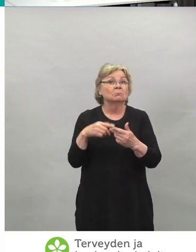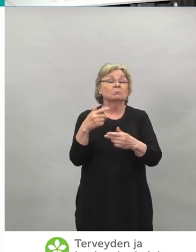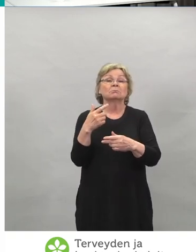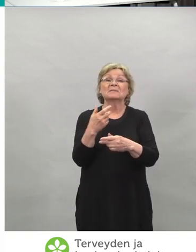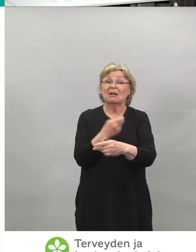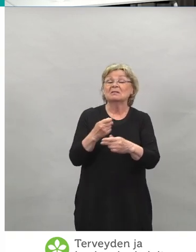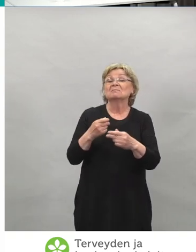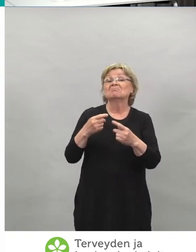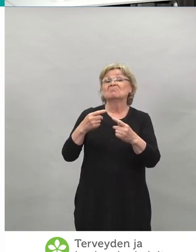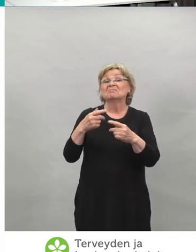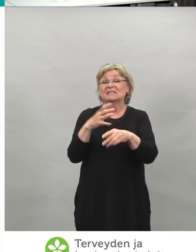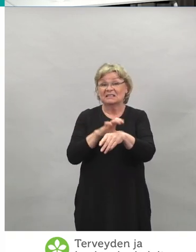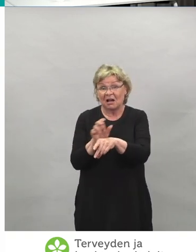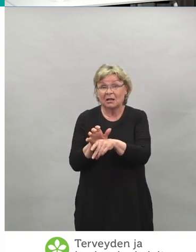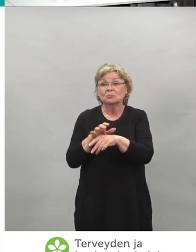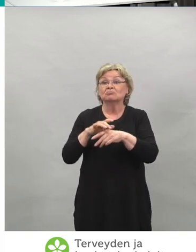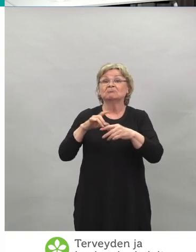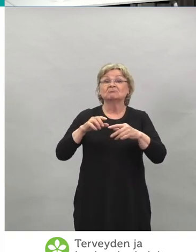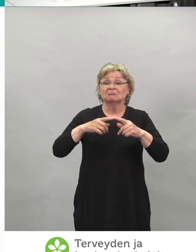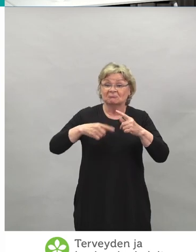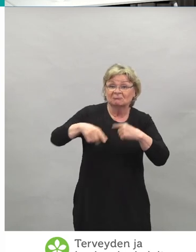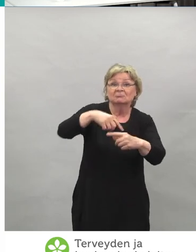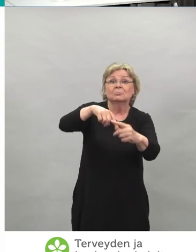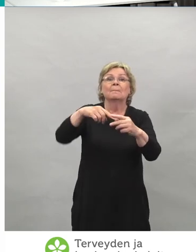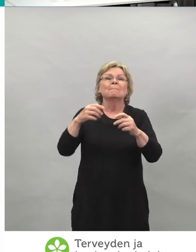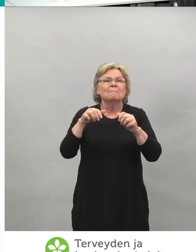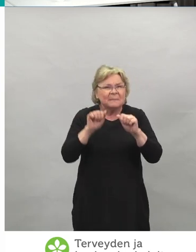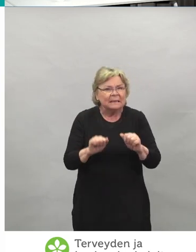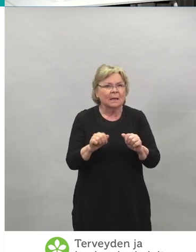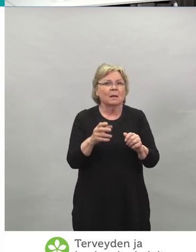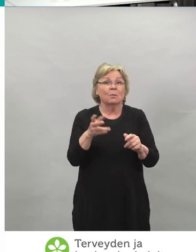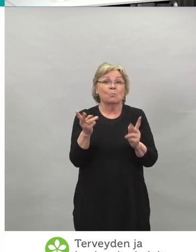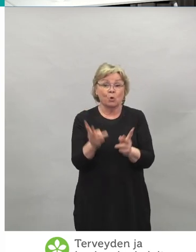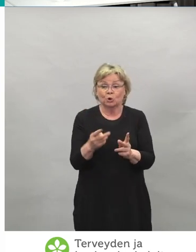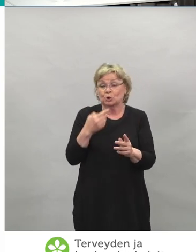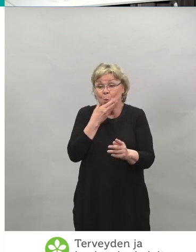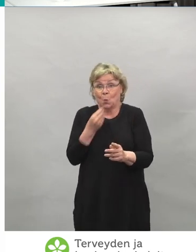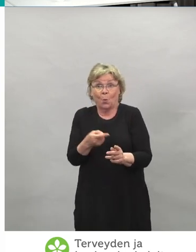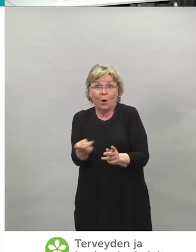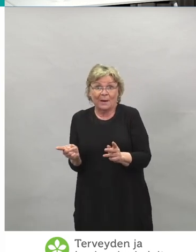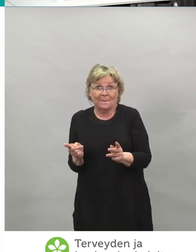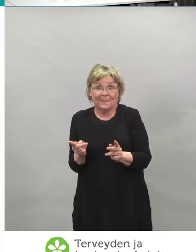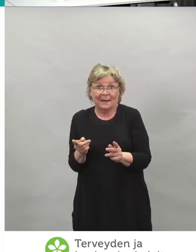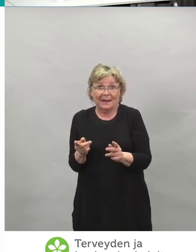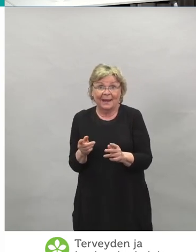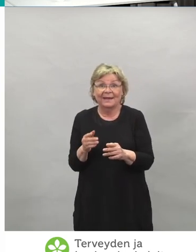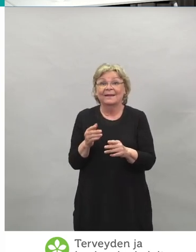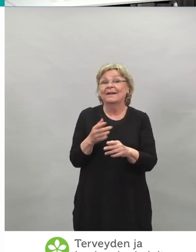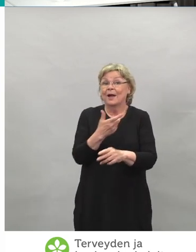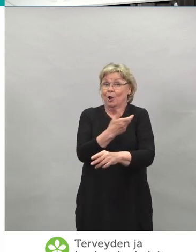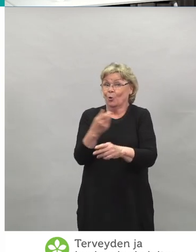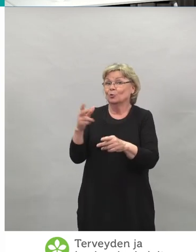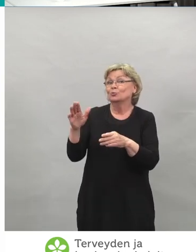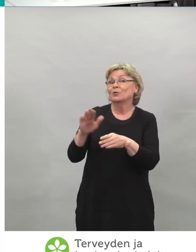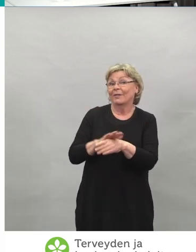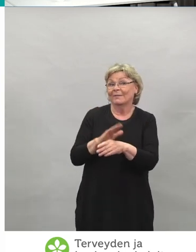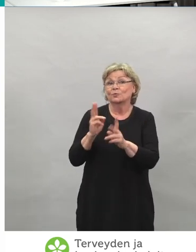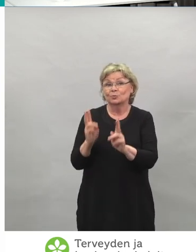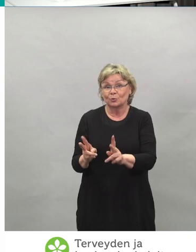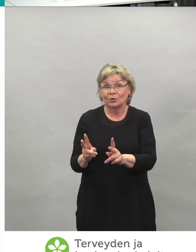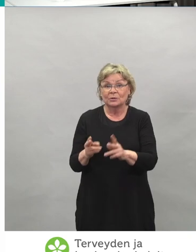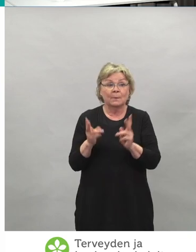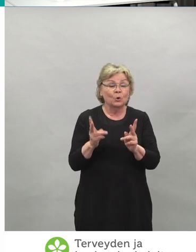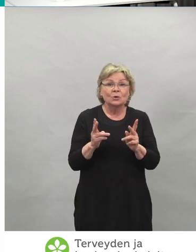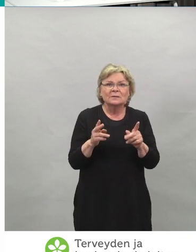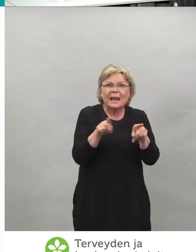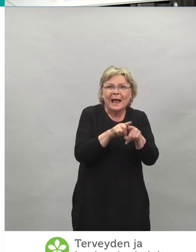niin pitää saada myöskin hyvä rokotuskattavuus nuoremmissa ikäryhmissä. Mutta tietysti sen oman ja läheisten terveyden takia on